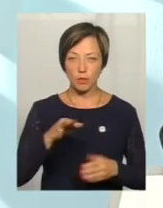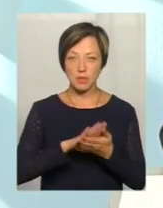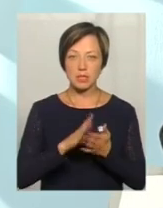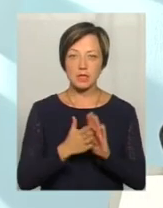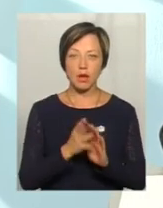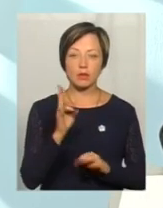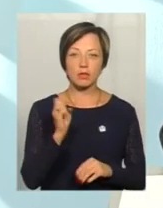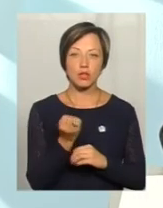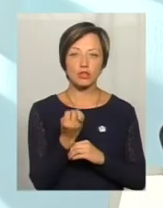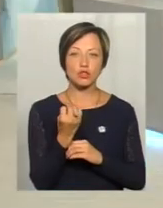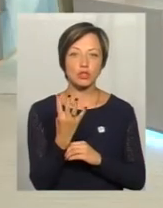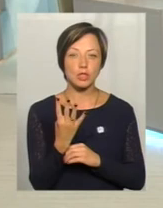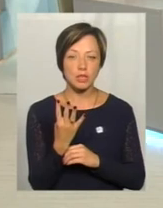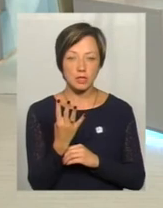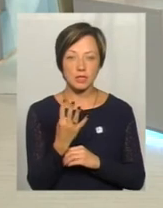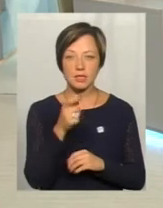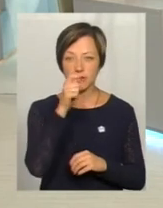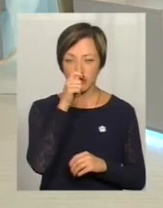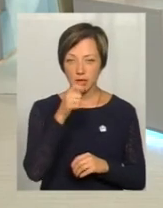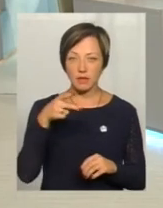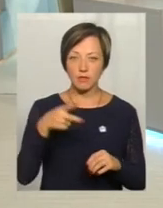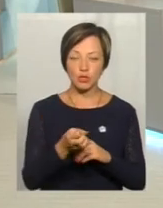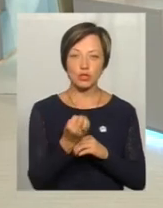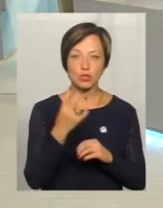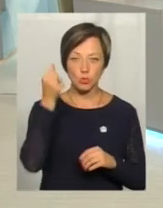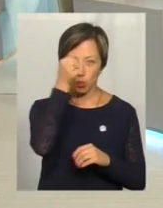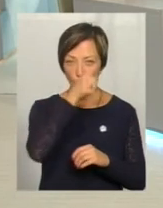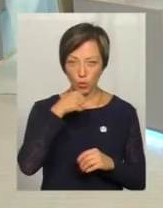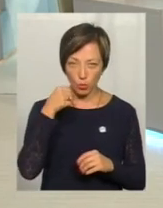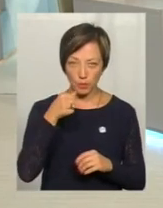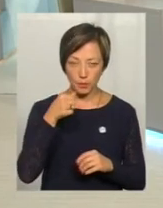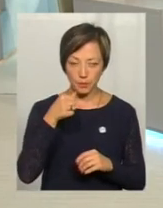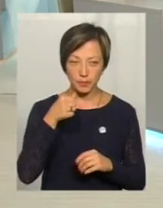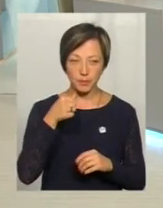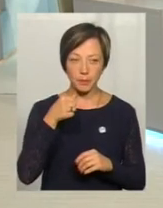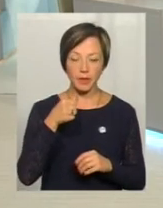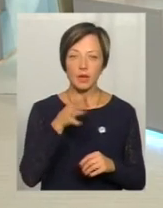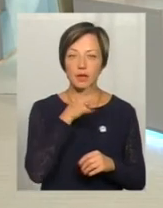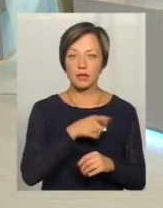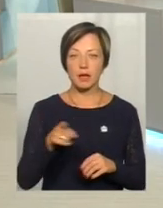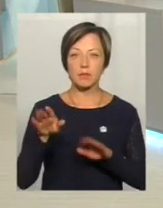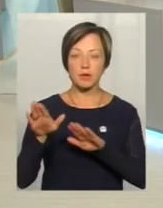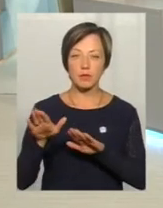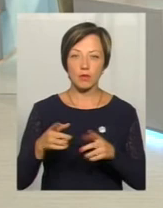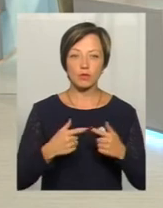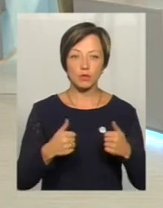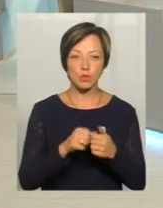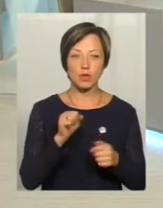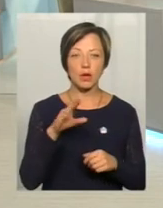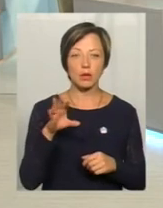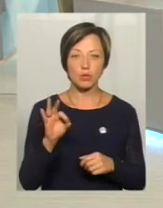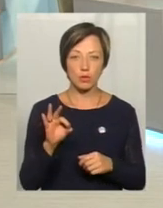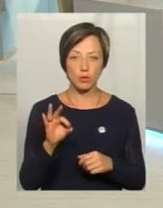на 14 квітня 2014 року. Термін перебування в зоні антитерористичної